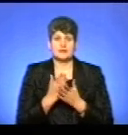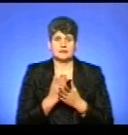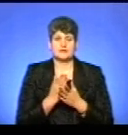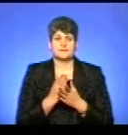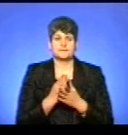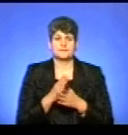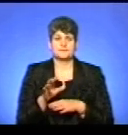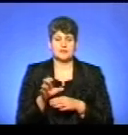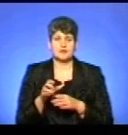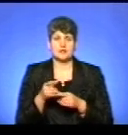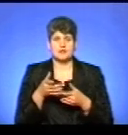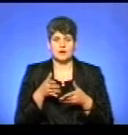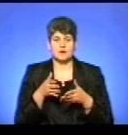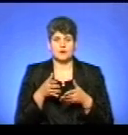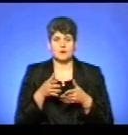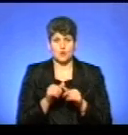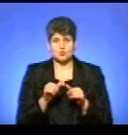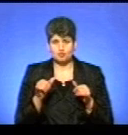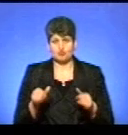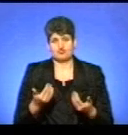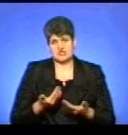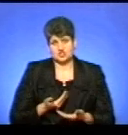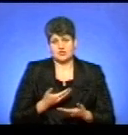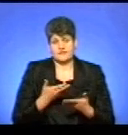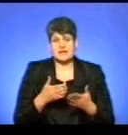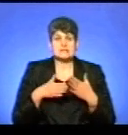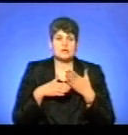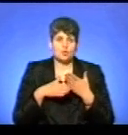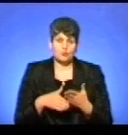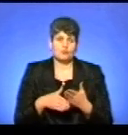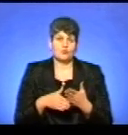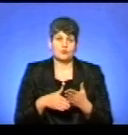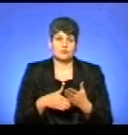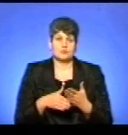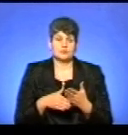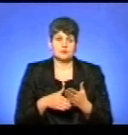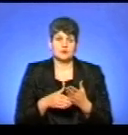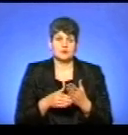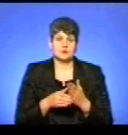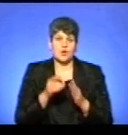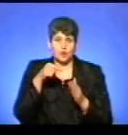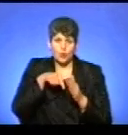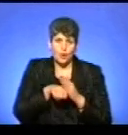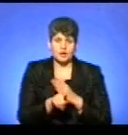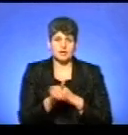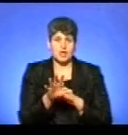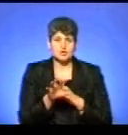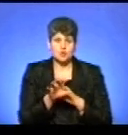розмножується і проживає. І за допомогою норних собак залучаємо